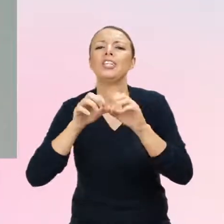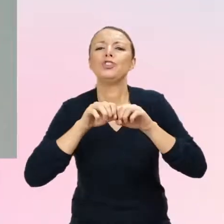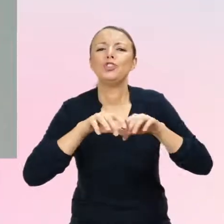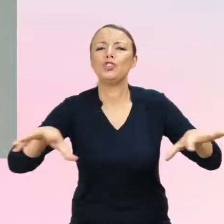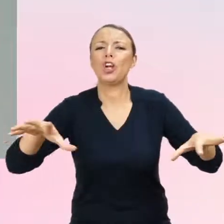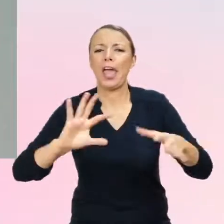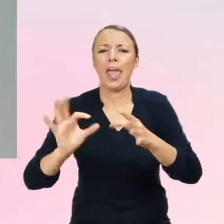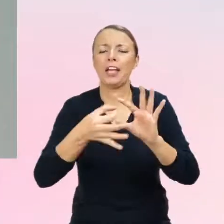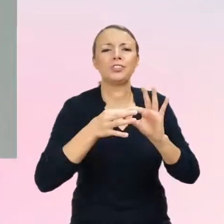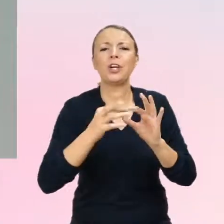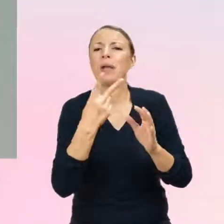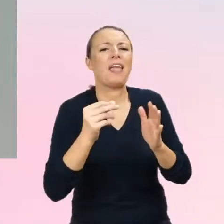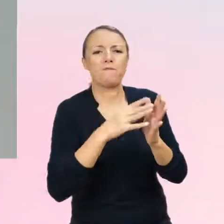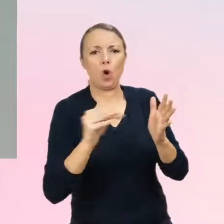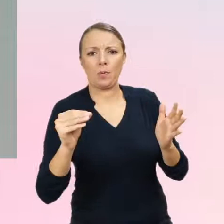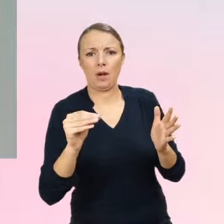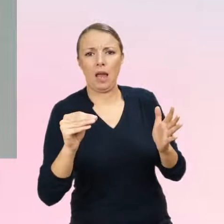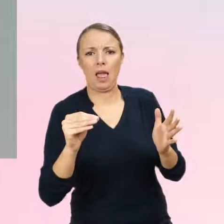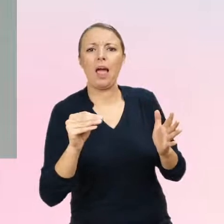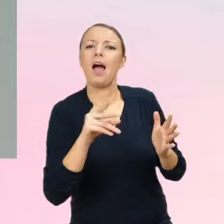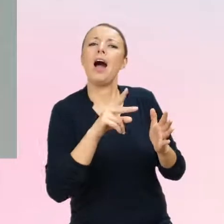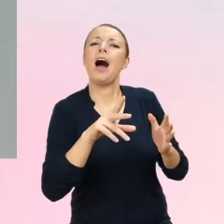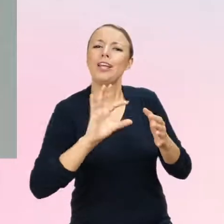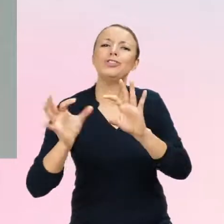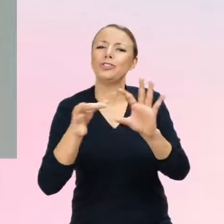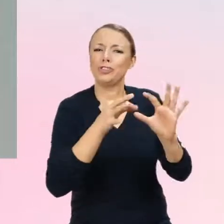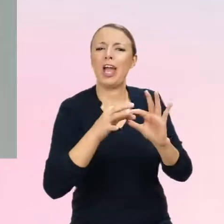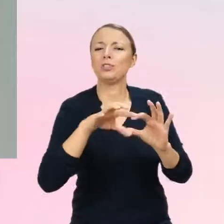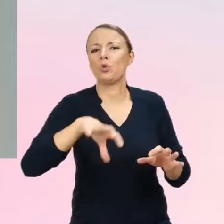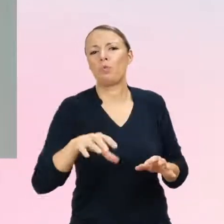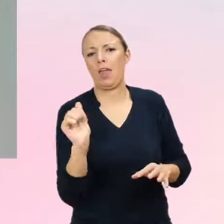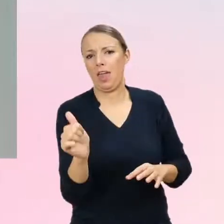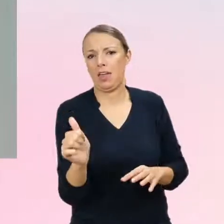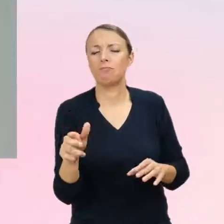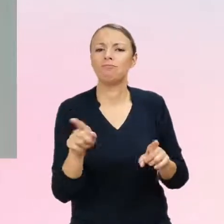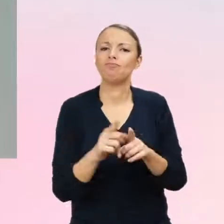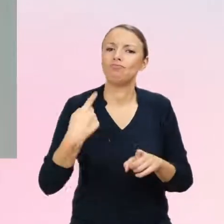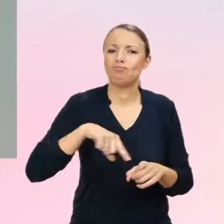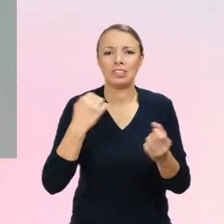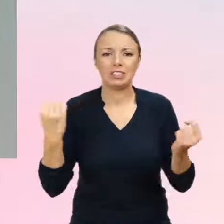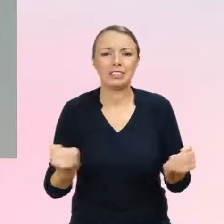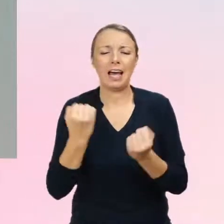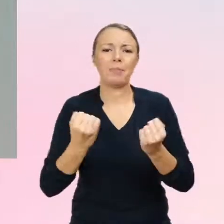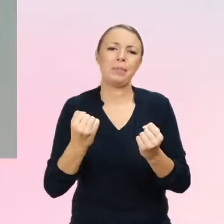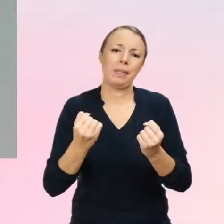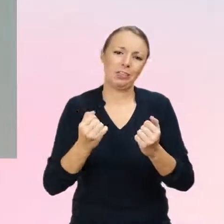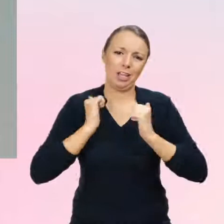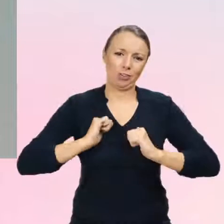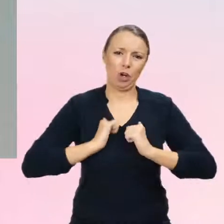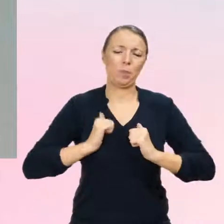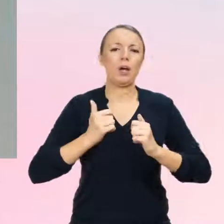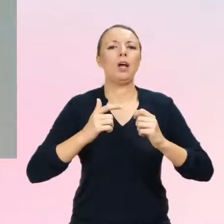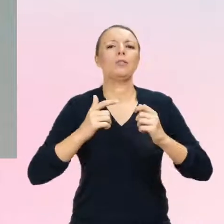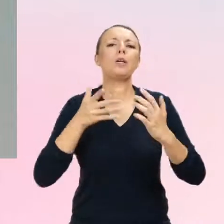i staramy się jakby stworzyć dla siebie też taki protokół postępowania, na ile on będzie